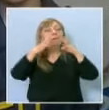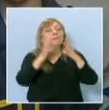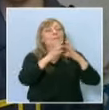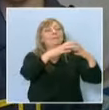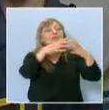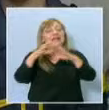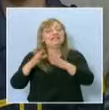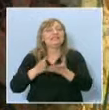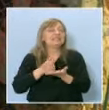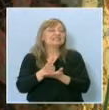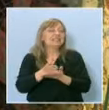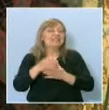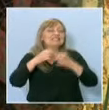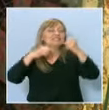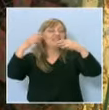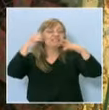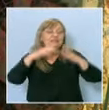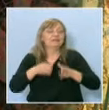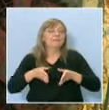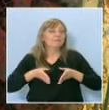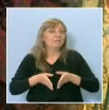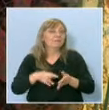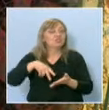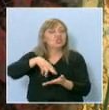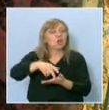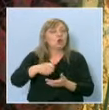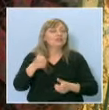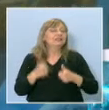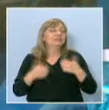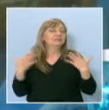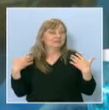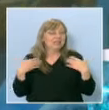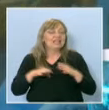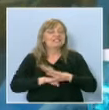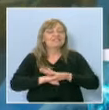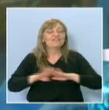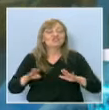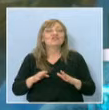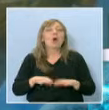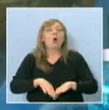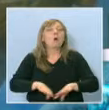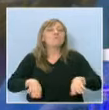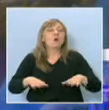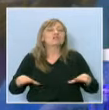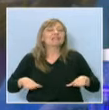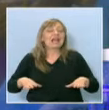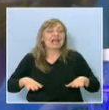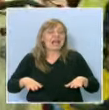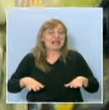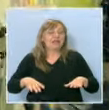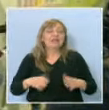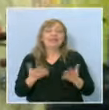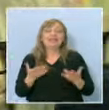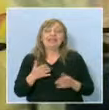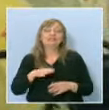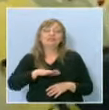сред звездите. Пешеходният тур завършва с морска гара и яхтеното пристанище на брега на Черноморе, където децата си